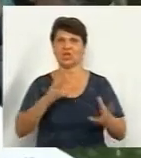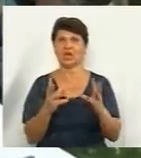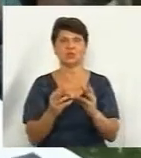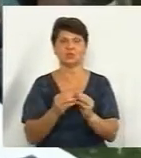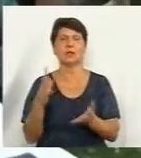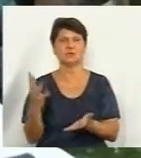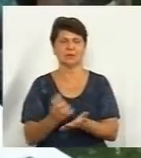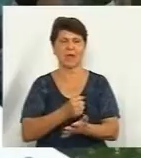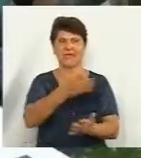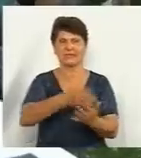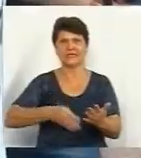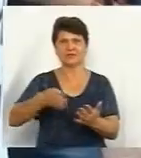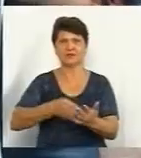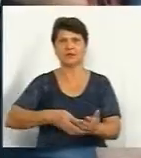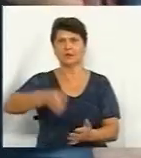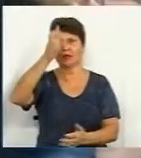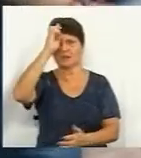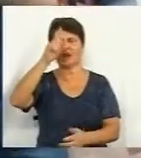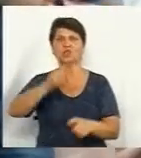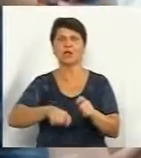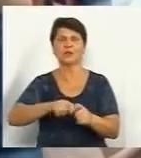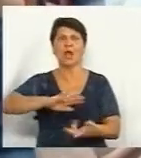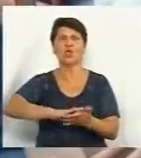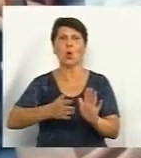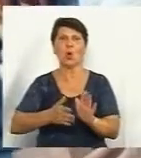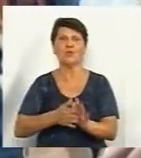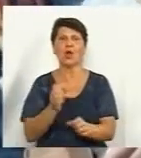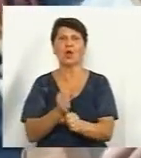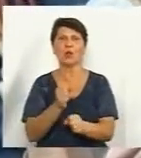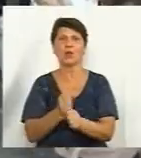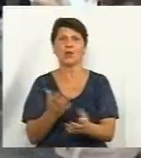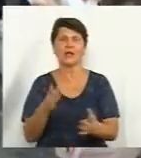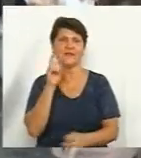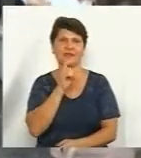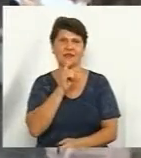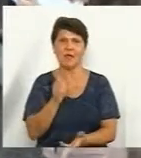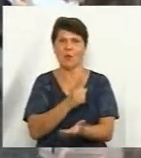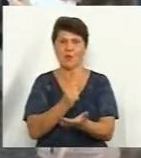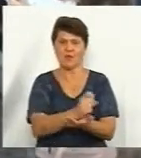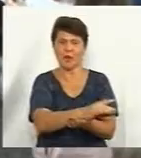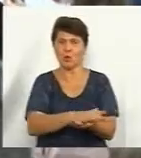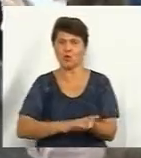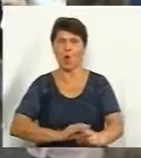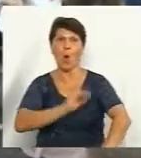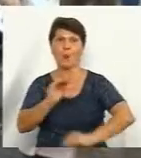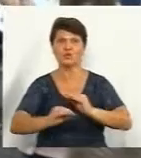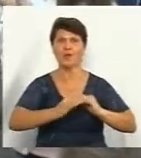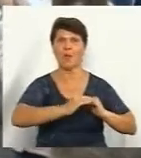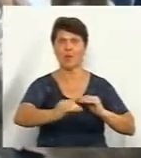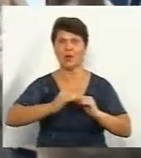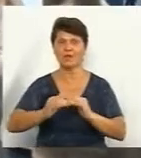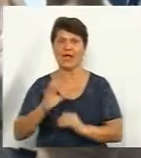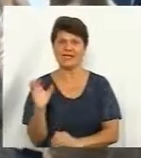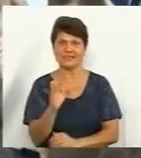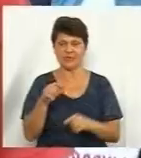досягнуто – це скасування держаудитом договору на підрядні роботи, за яким Вінниця мала б продовжити облаштування полігону з